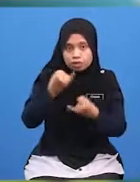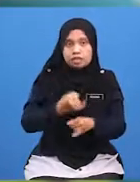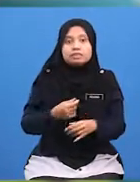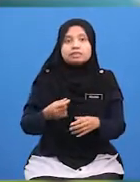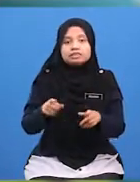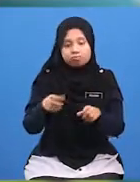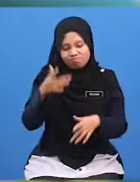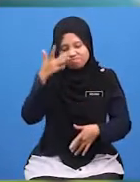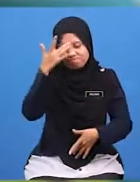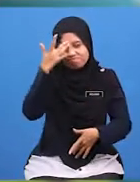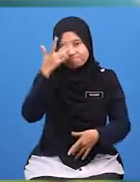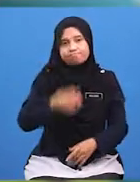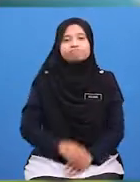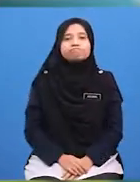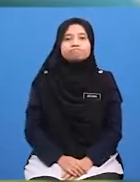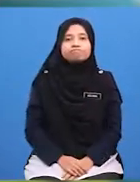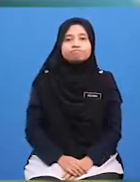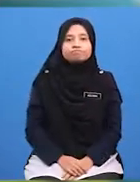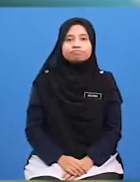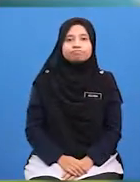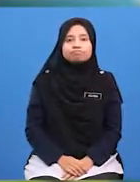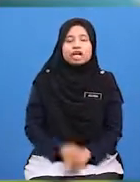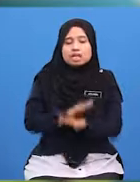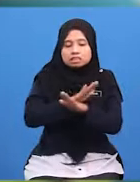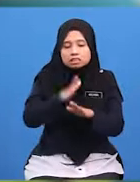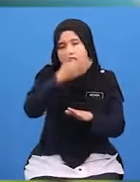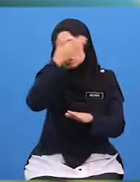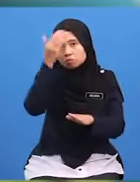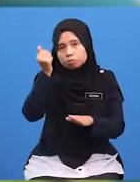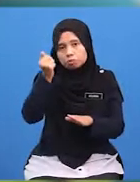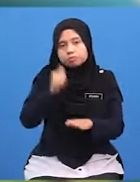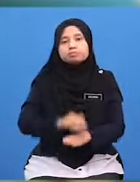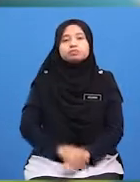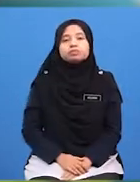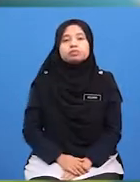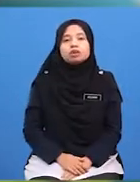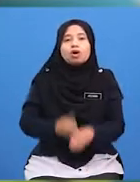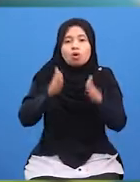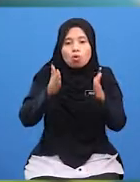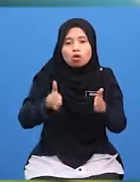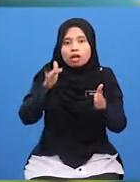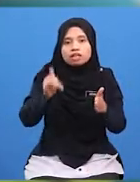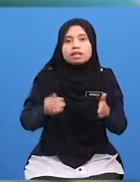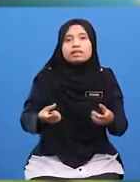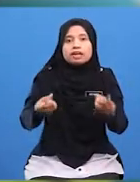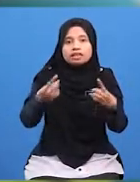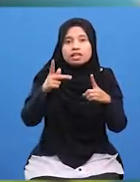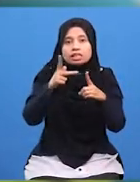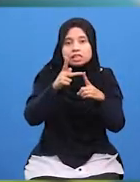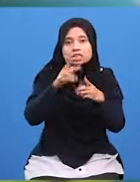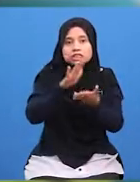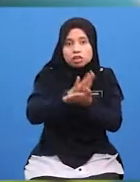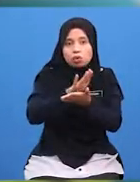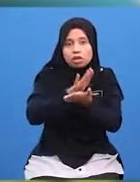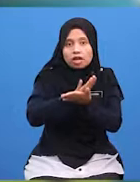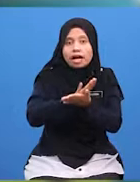Sakit Jangan lupa ya Murid-murid Orang yang datang Ke sekolah Juga